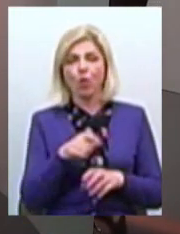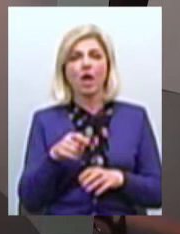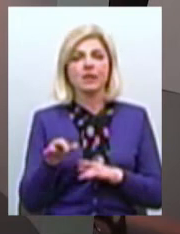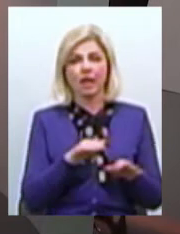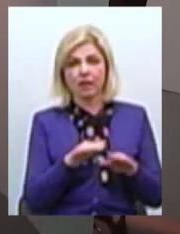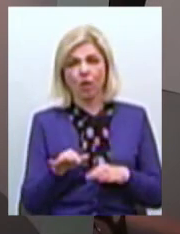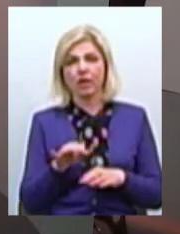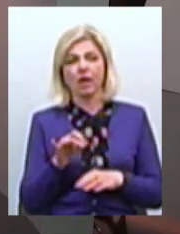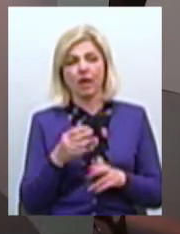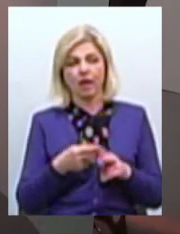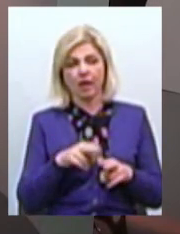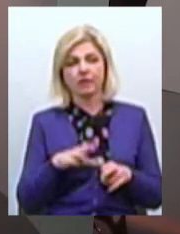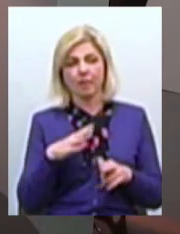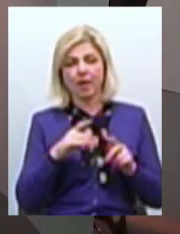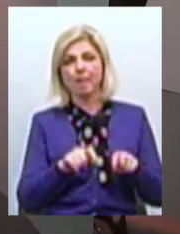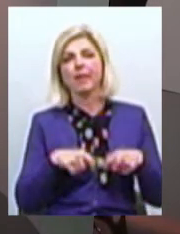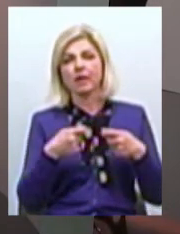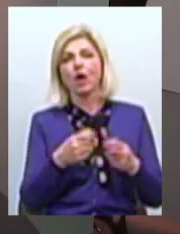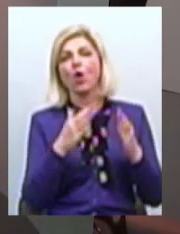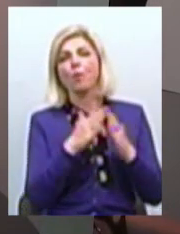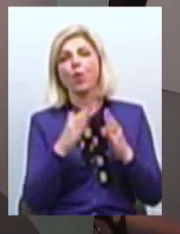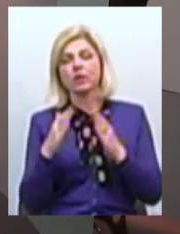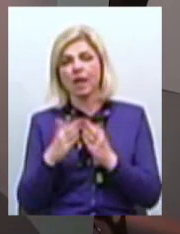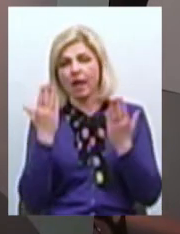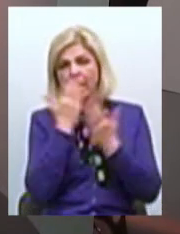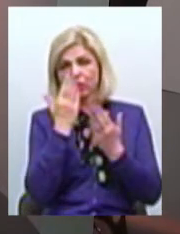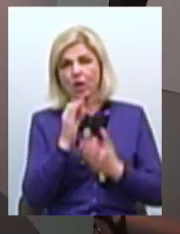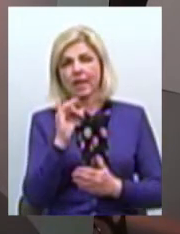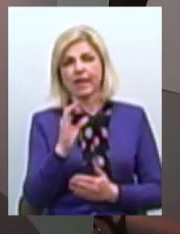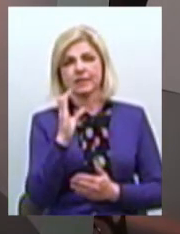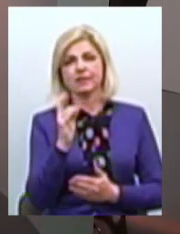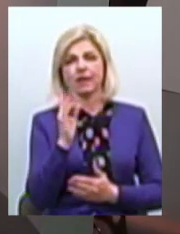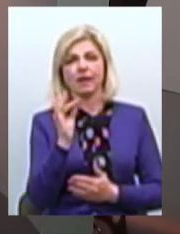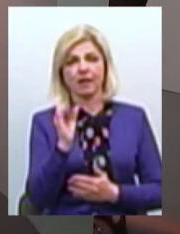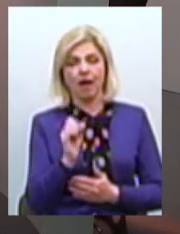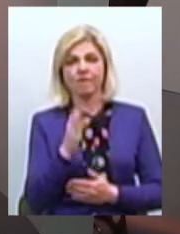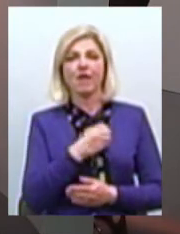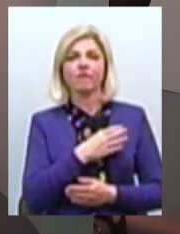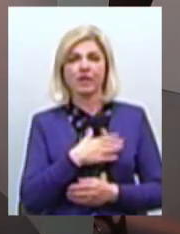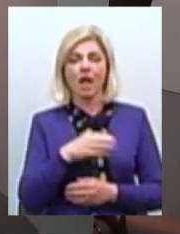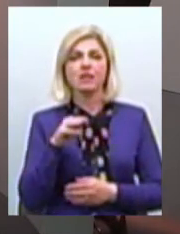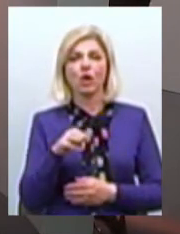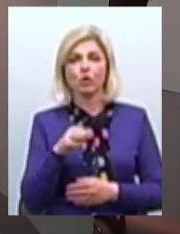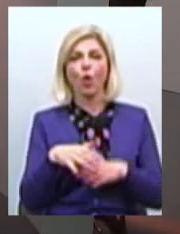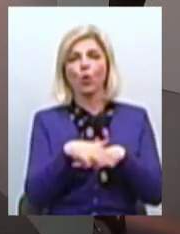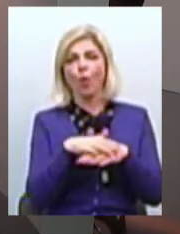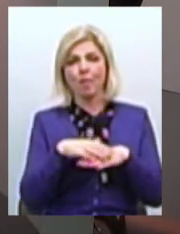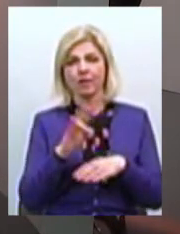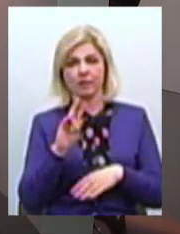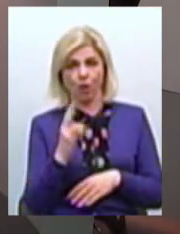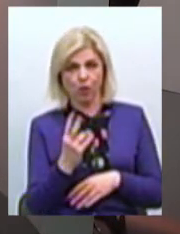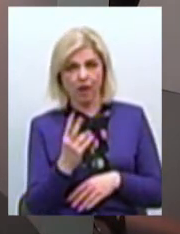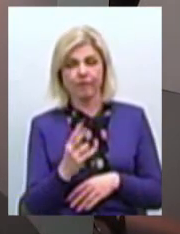питань передкодинні стосувалося передачі будівлі колишнього кінотеатру «Іскра» З комунальної власності області у власність територіальної громади Миколаєва Цього ж дня